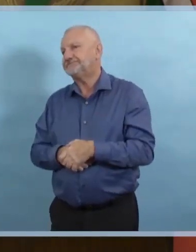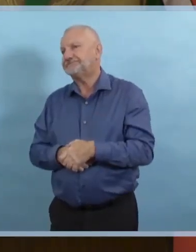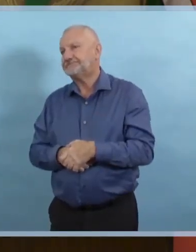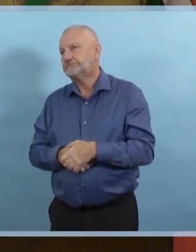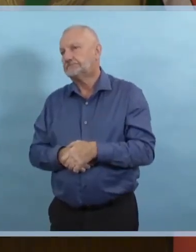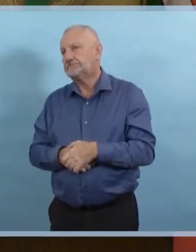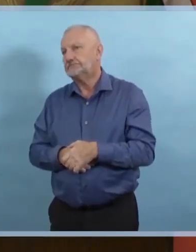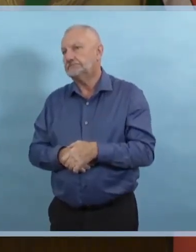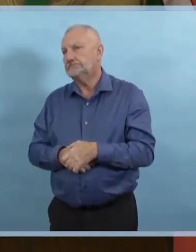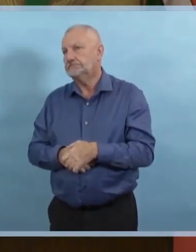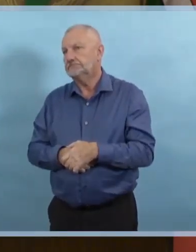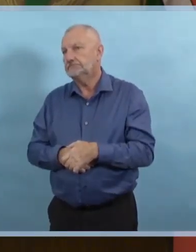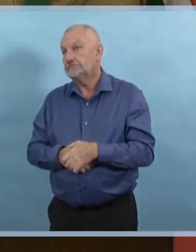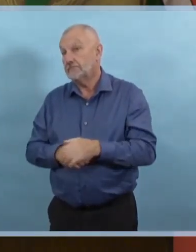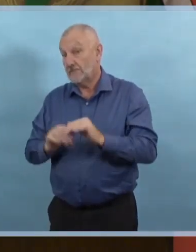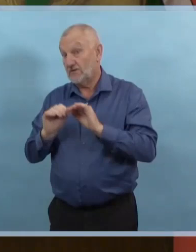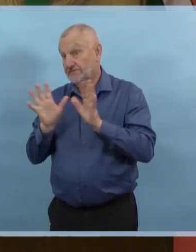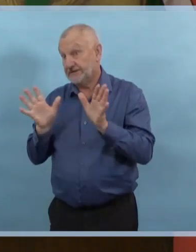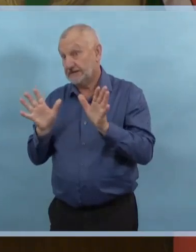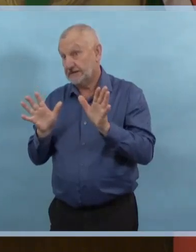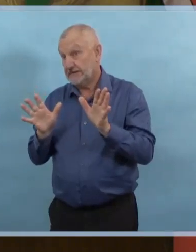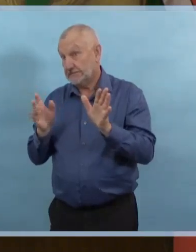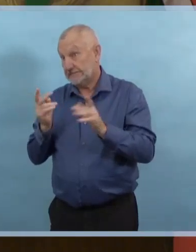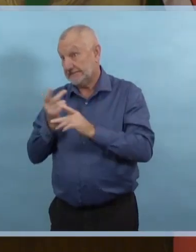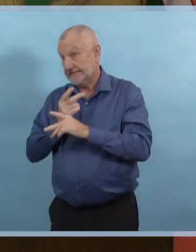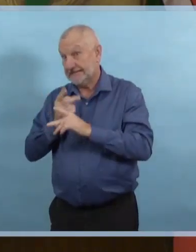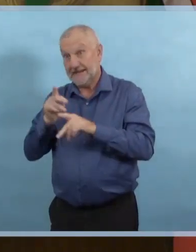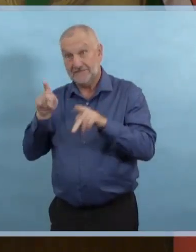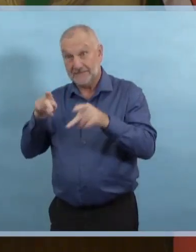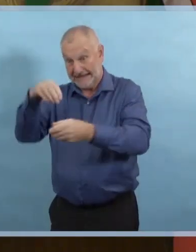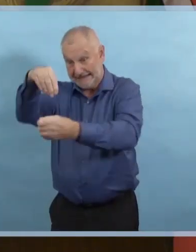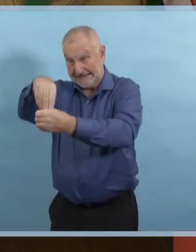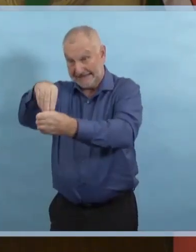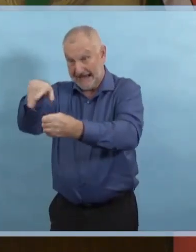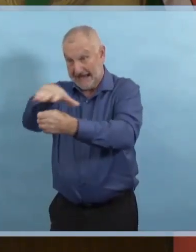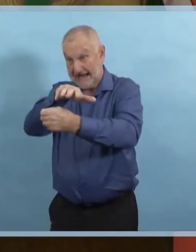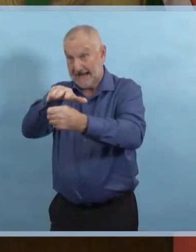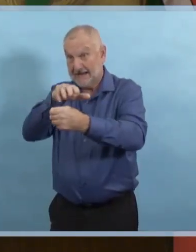lors d'événements comme des funérailles, même si nous savons à quel point cela peut être difficile.